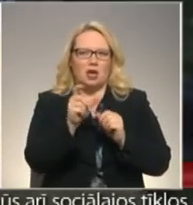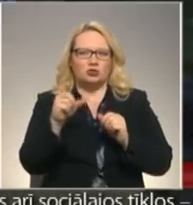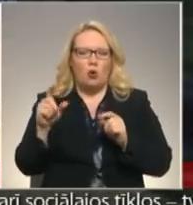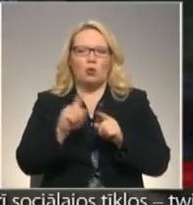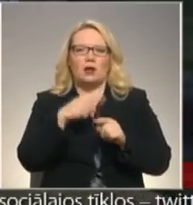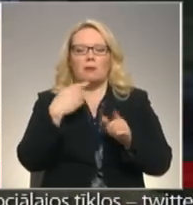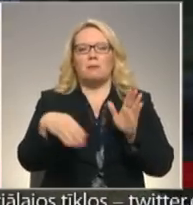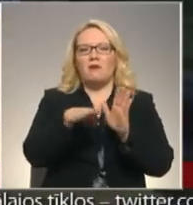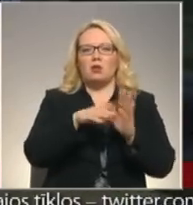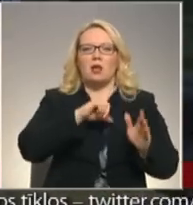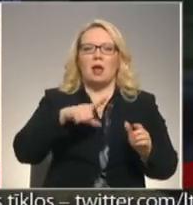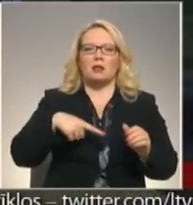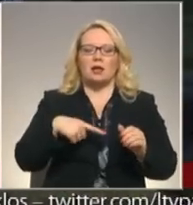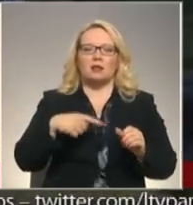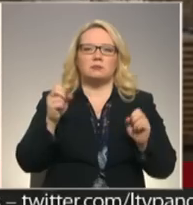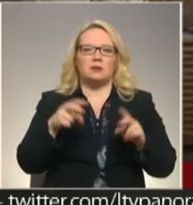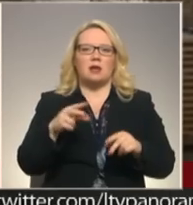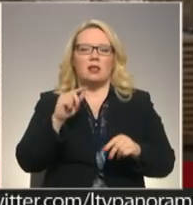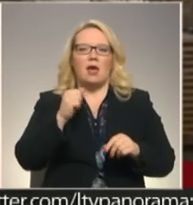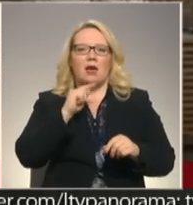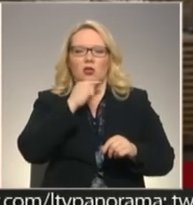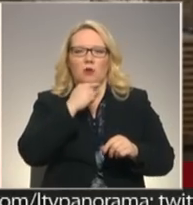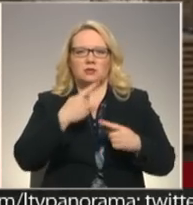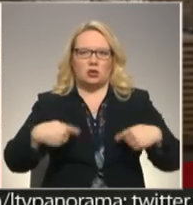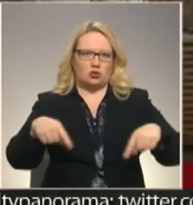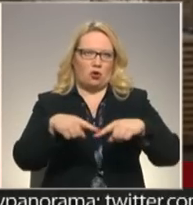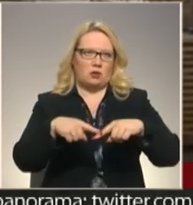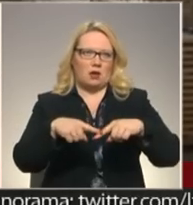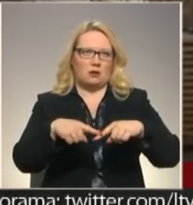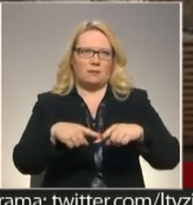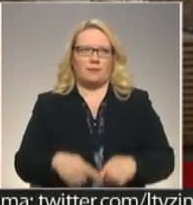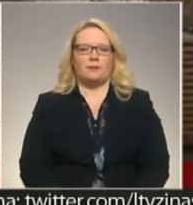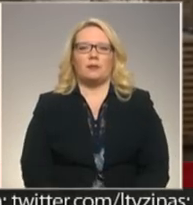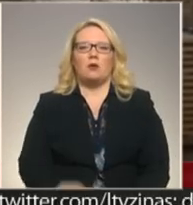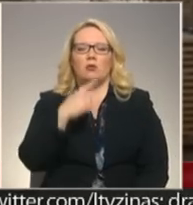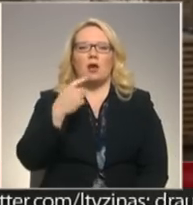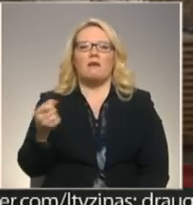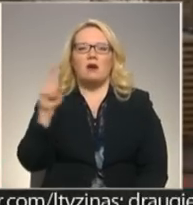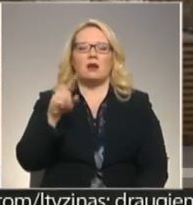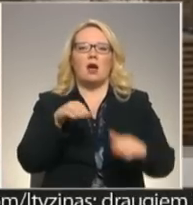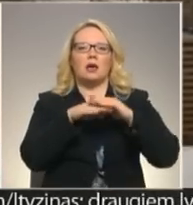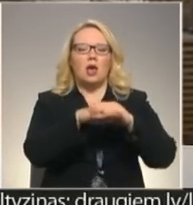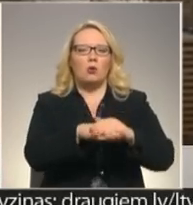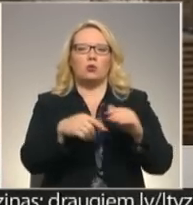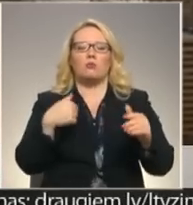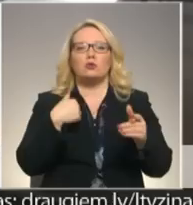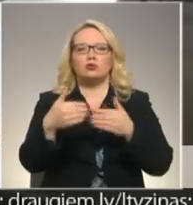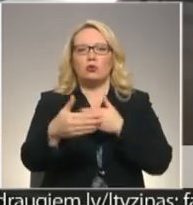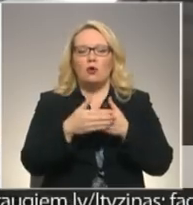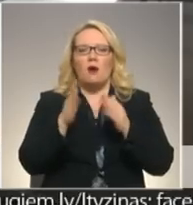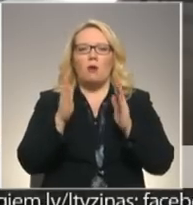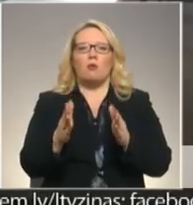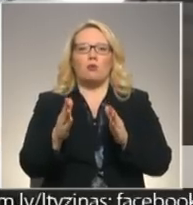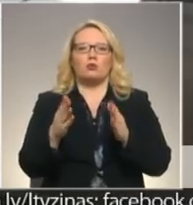pievienoties Latgales speciālajai ekonomiskajai zonai. Gribīs pēc vispējas vairāk īguļdēt un mūsu tūmē atslūdzē.